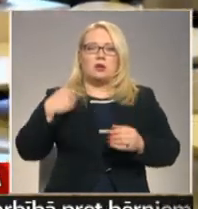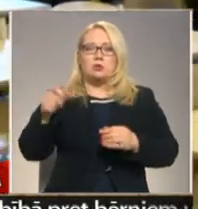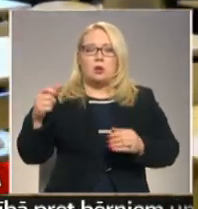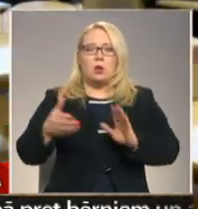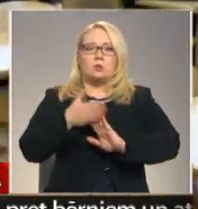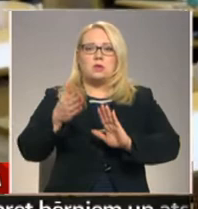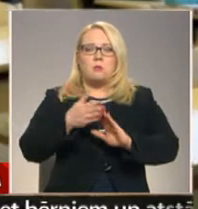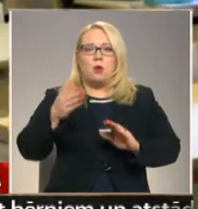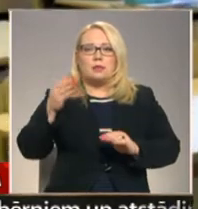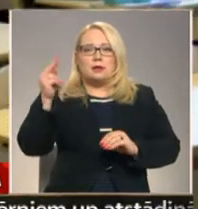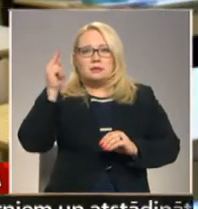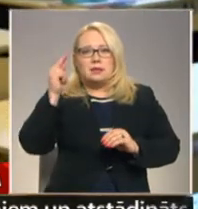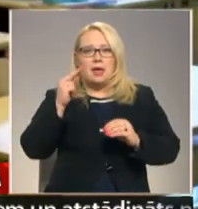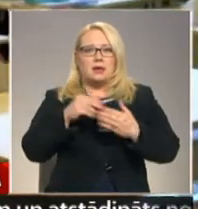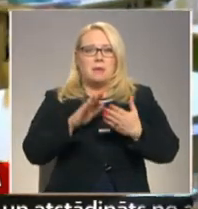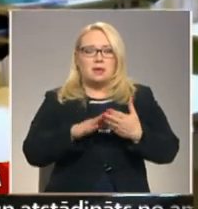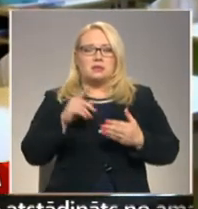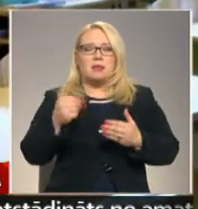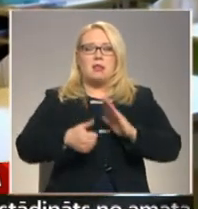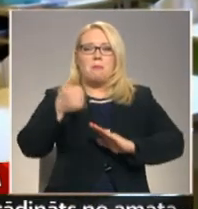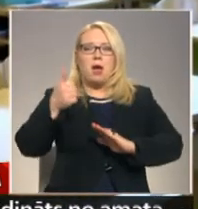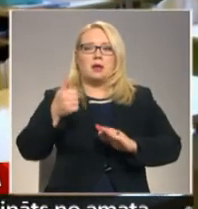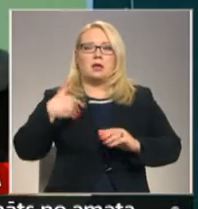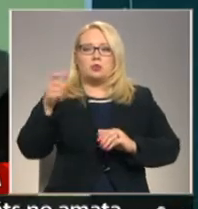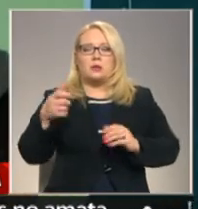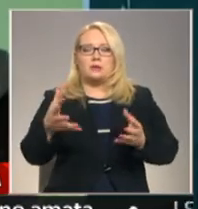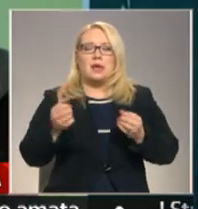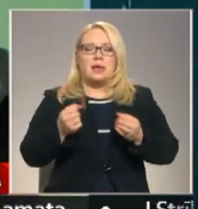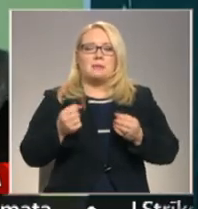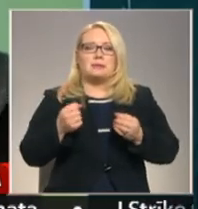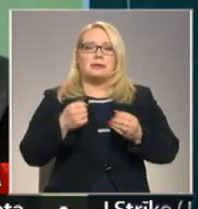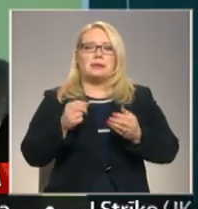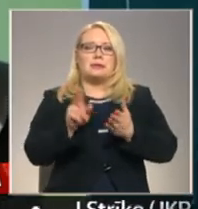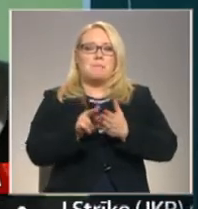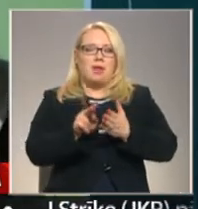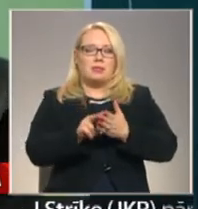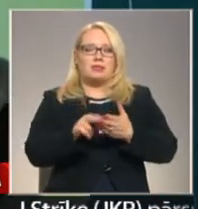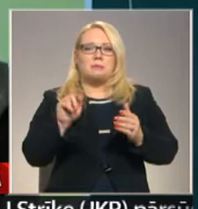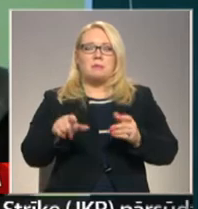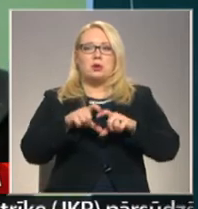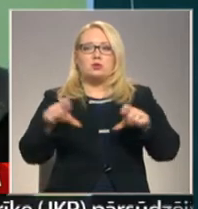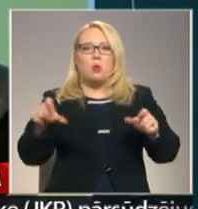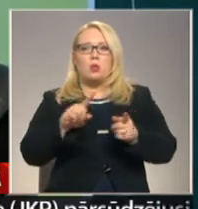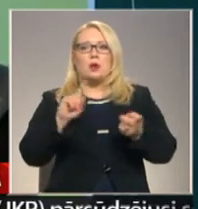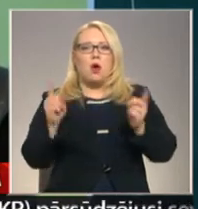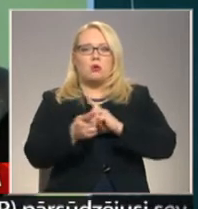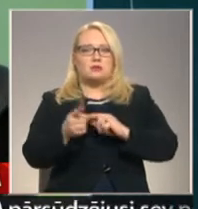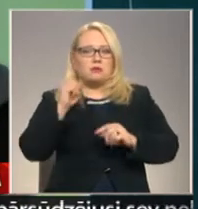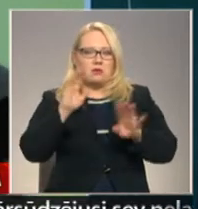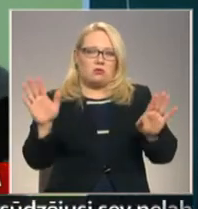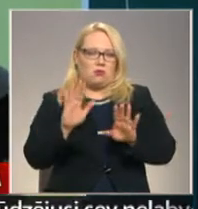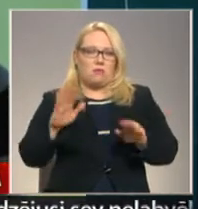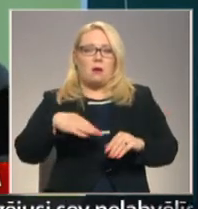sekmes no šā gada, labākie vidusskolēni saņems stipendijas, bet par skolas arī organizāciju netiekot domāts. Pietiekams iemeslis